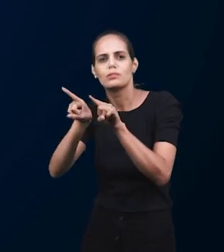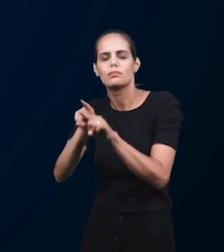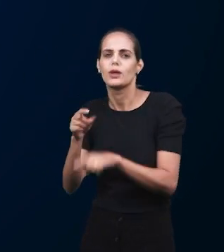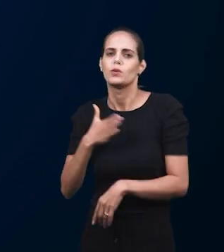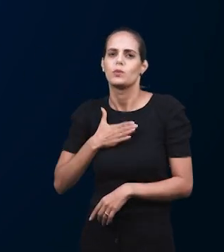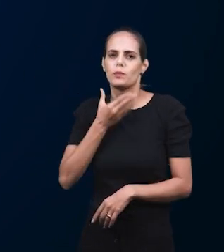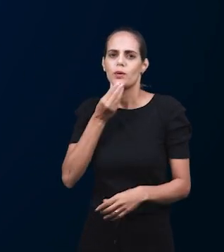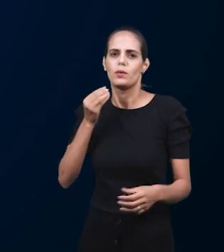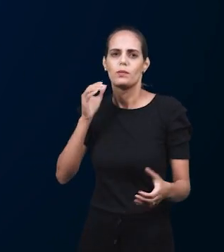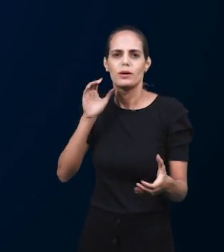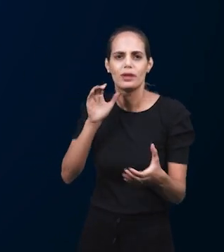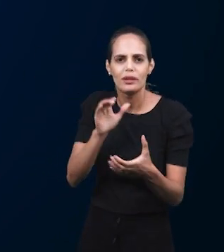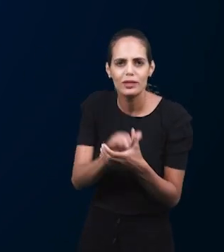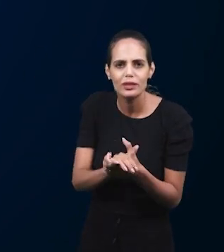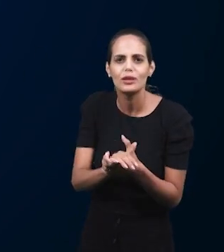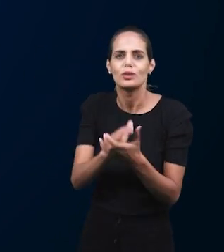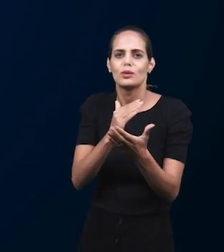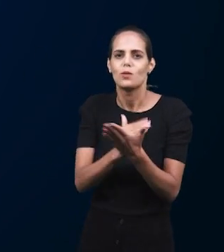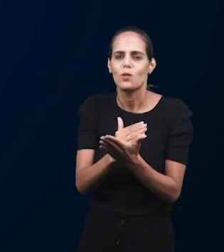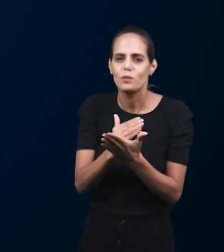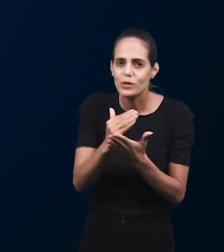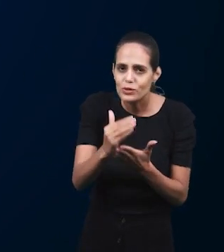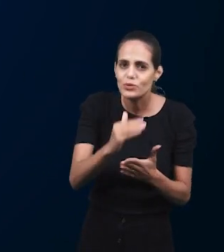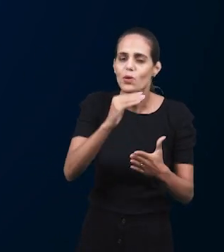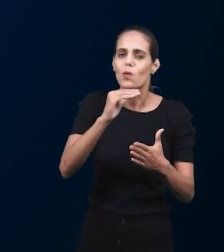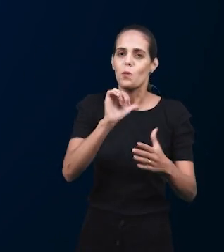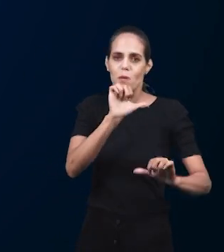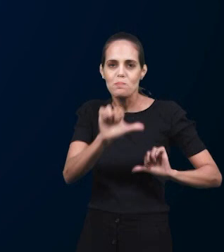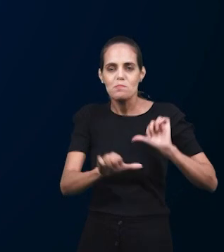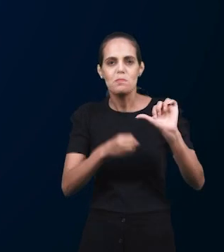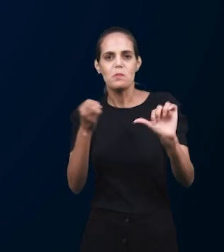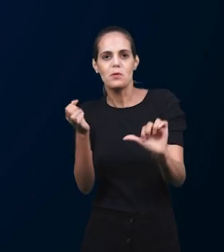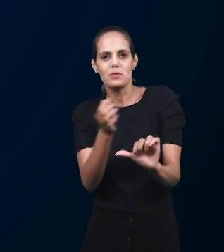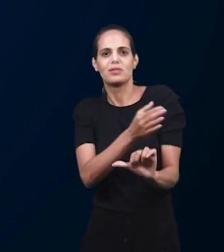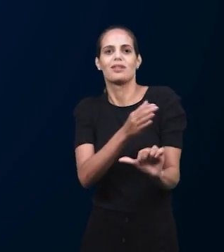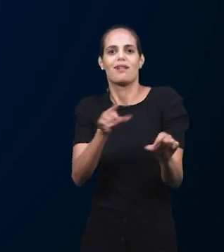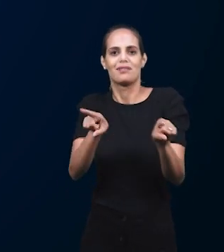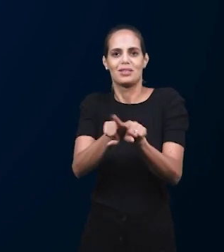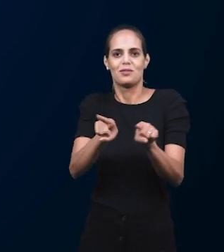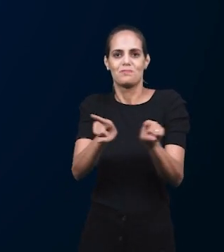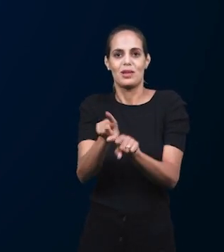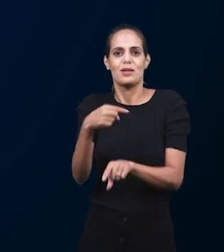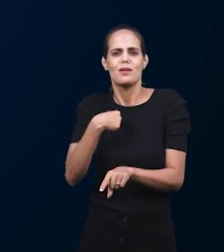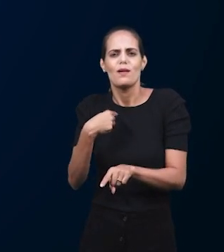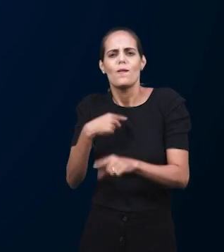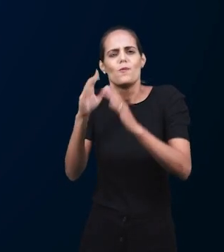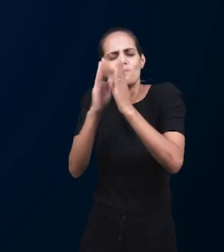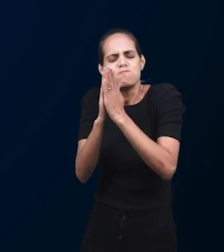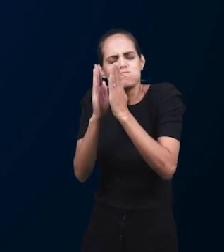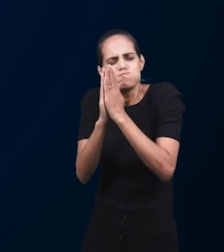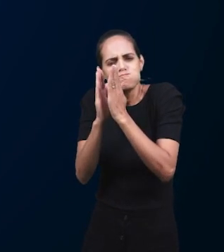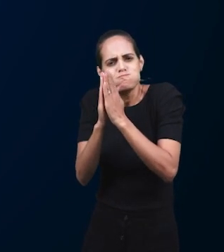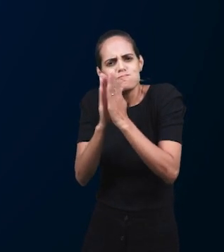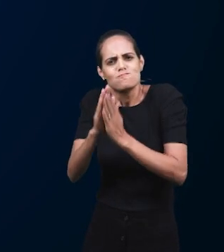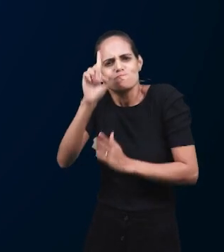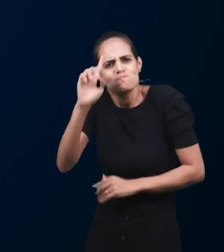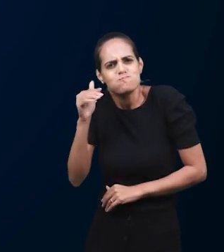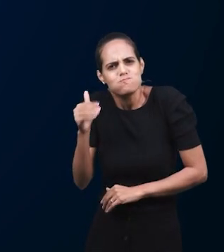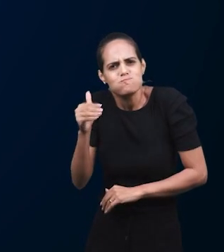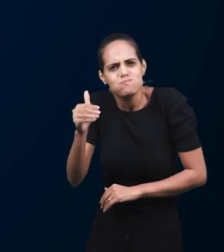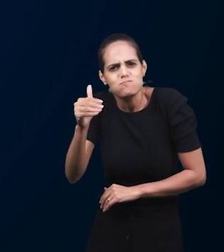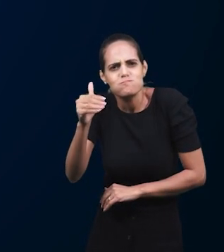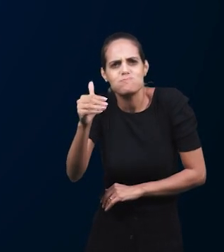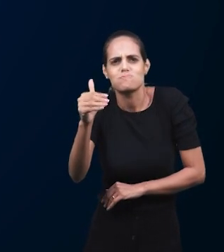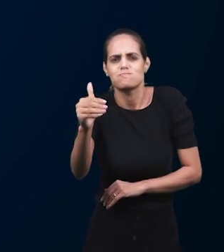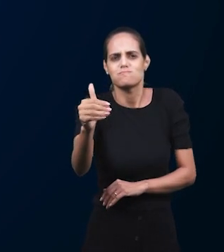Муж меняется и хочет иметь общение с пастором Андреем. я много